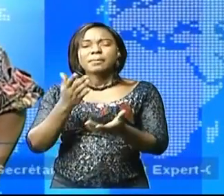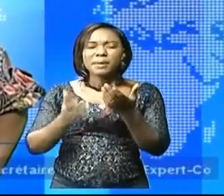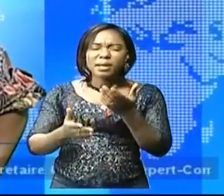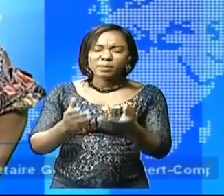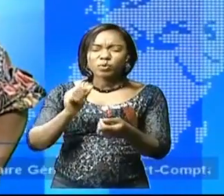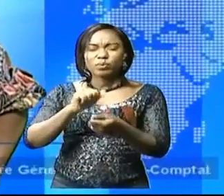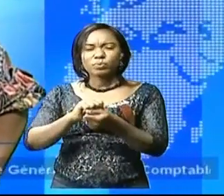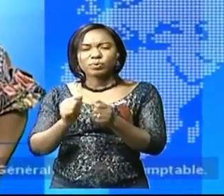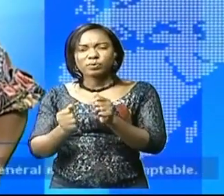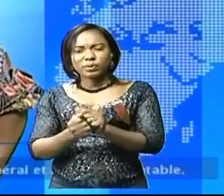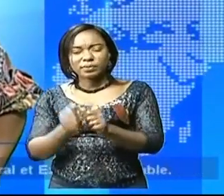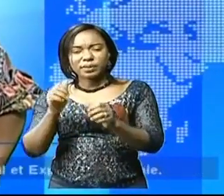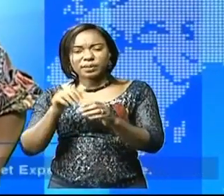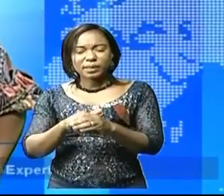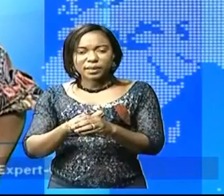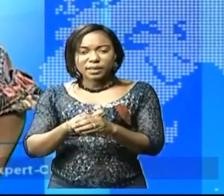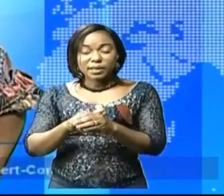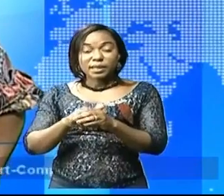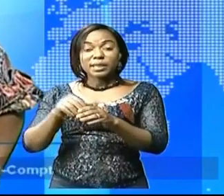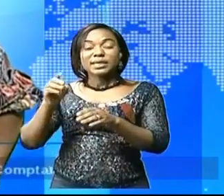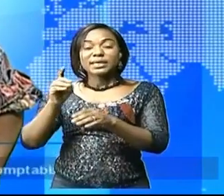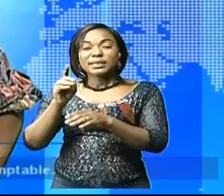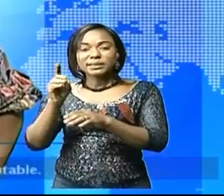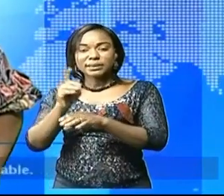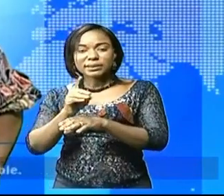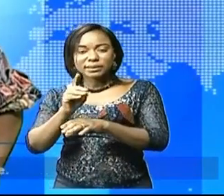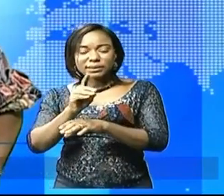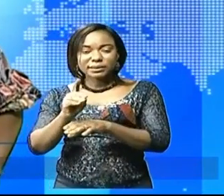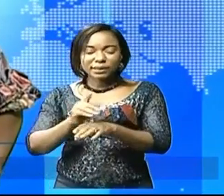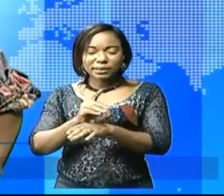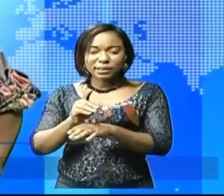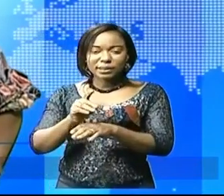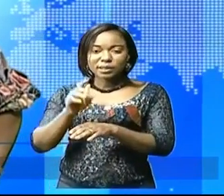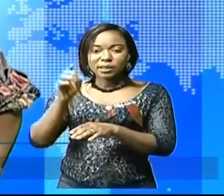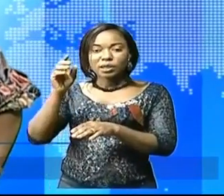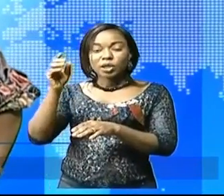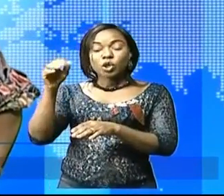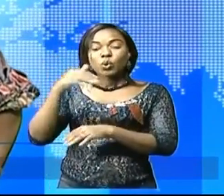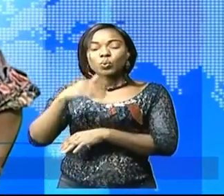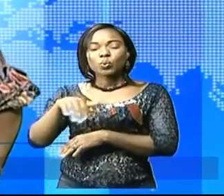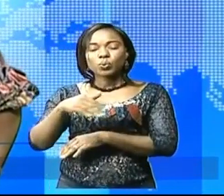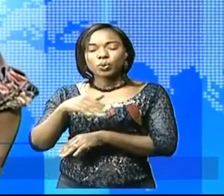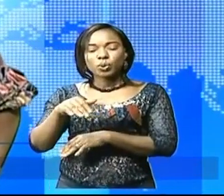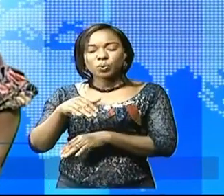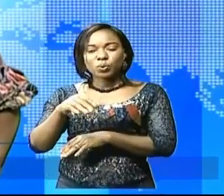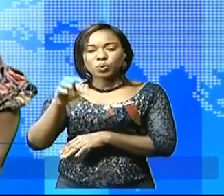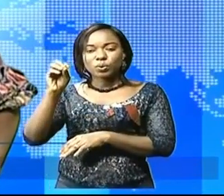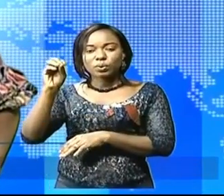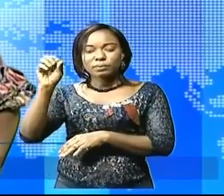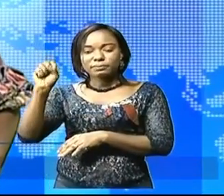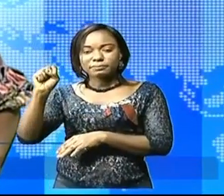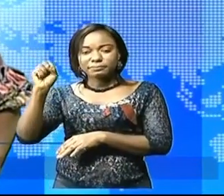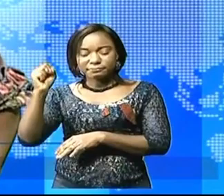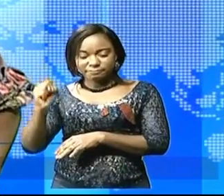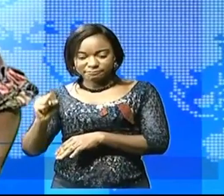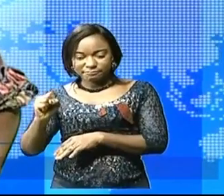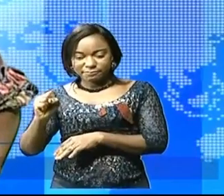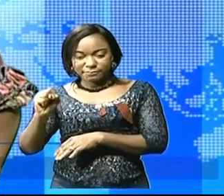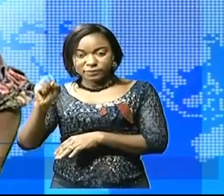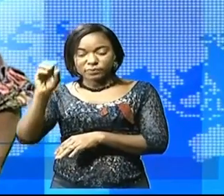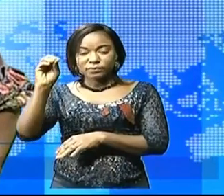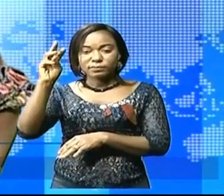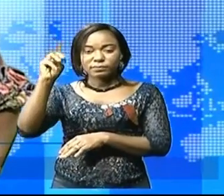qui prévaut à Moukedi, un secteur de la province de Cuilou, l'OMS vient d'approvisionner cette zone de santé à des